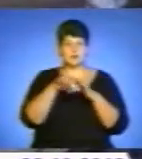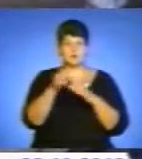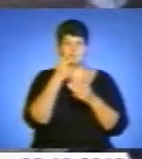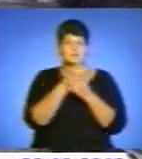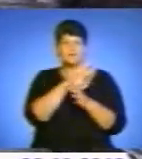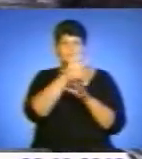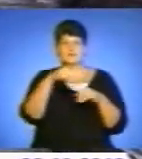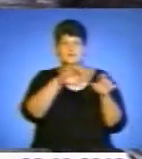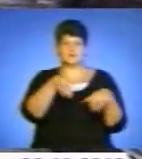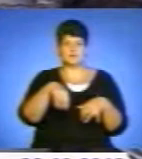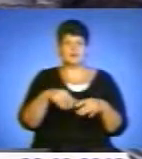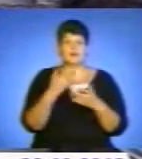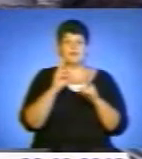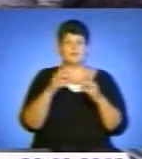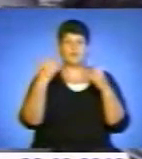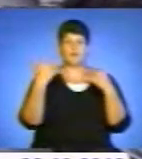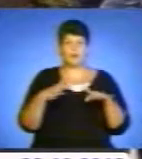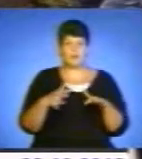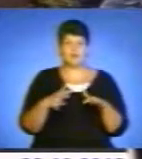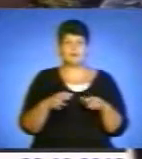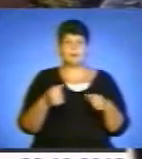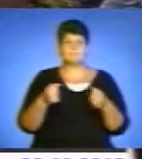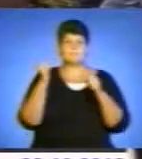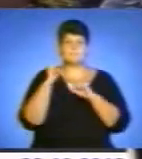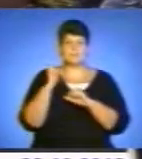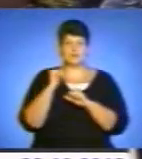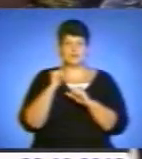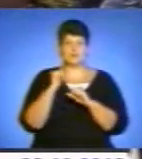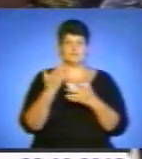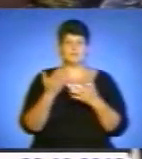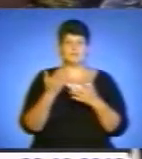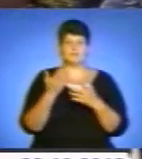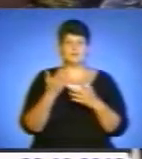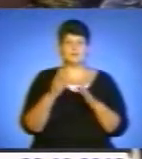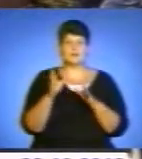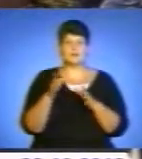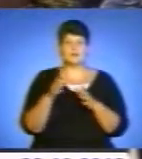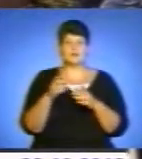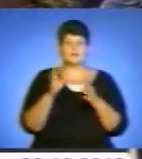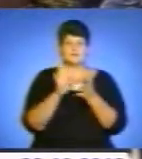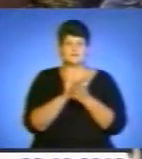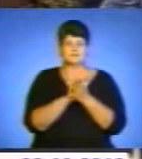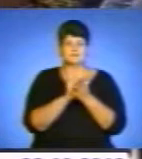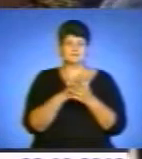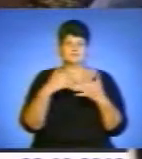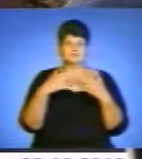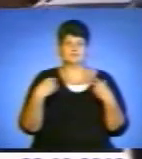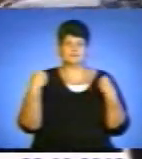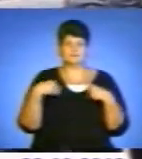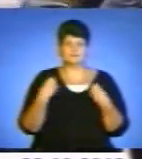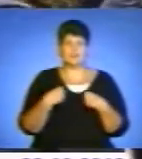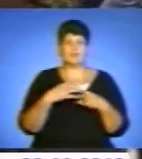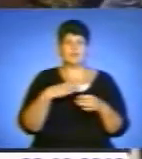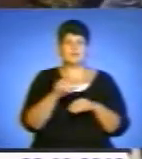навіть мішок з робочим одягом і ганчір'ям. Злодії були якісь незрозумілі, тому що крім інструменту, який був дорогий, в мене за кордону був